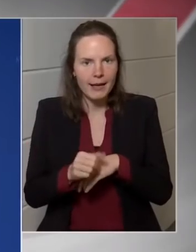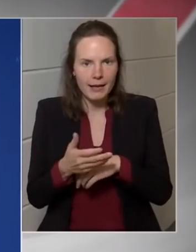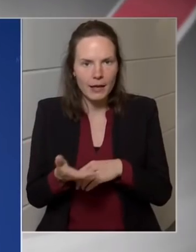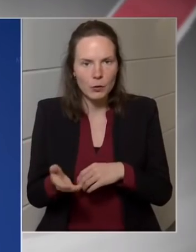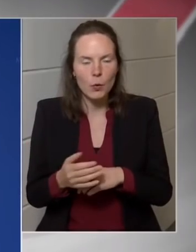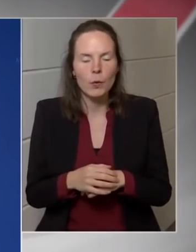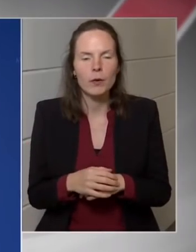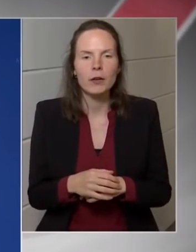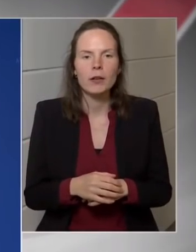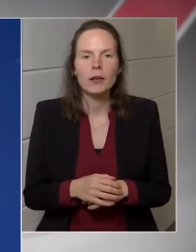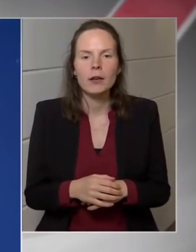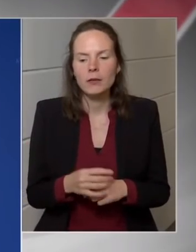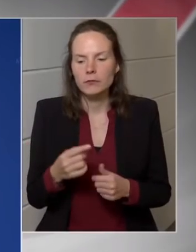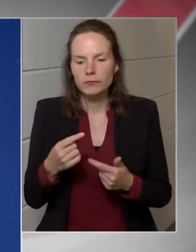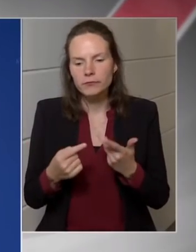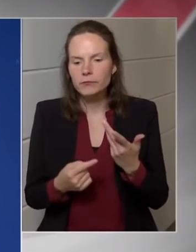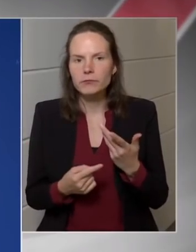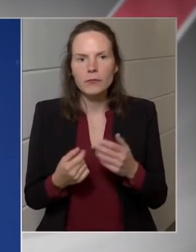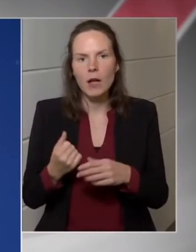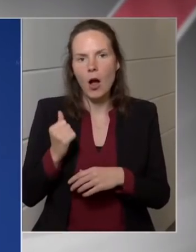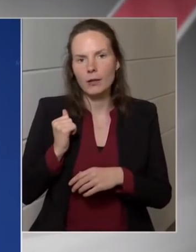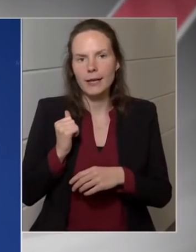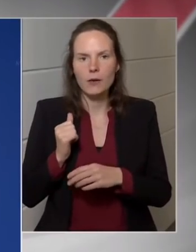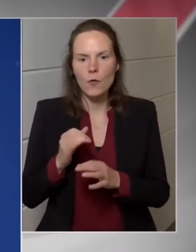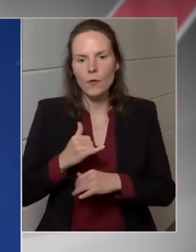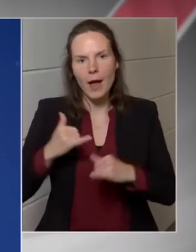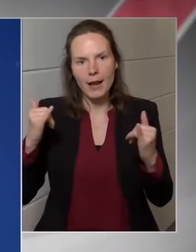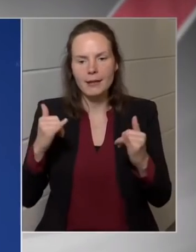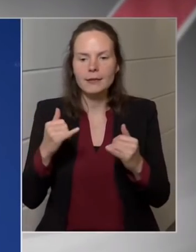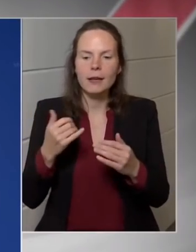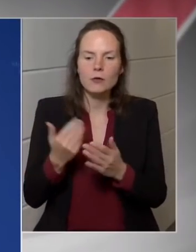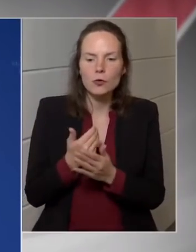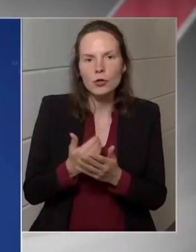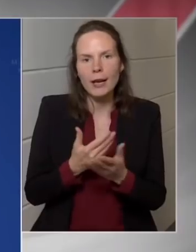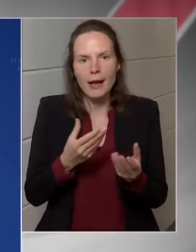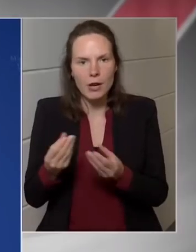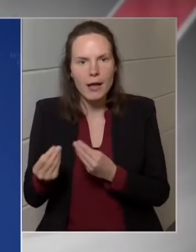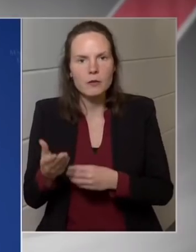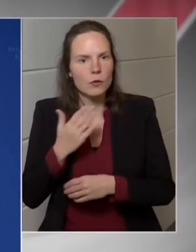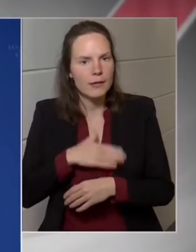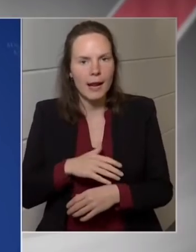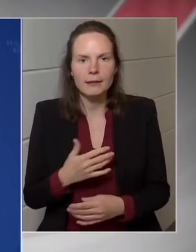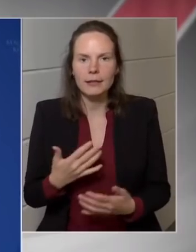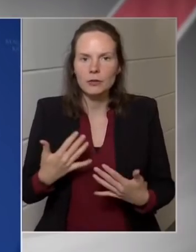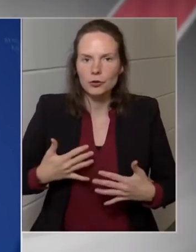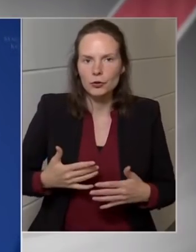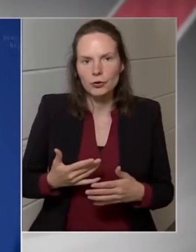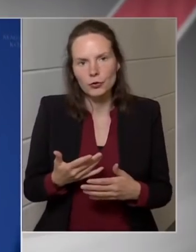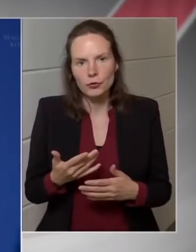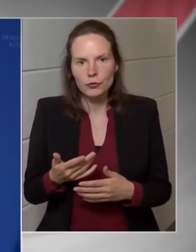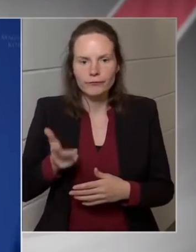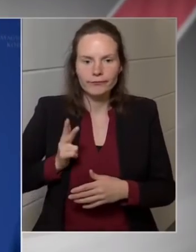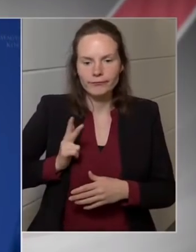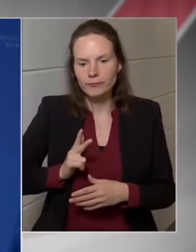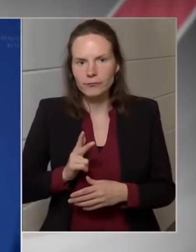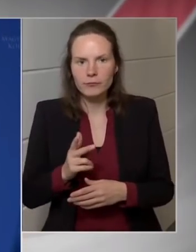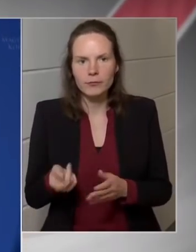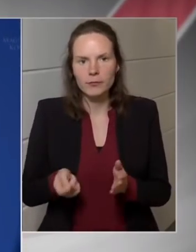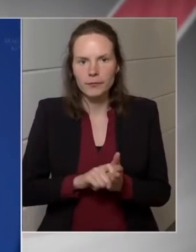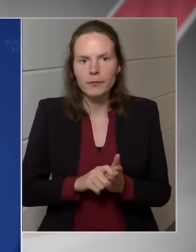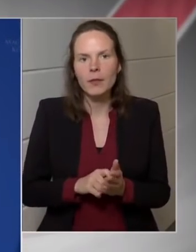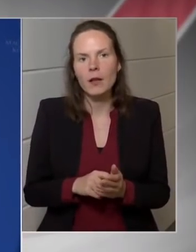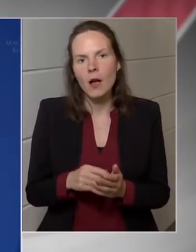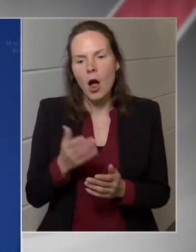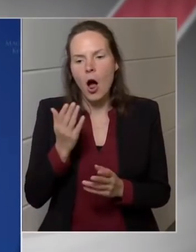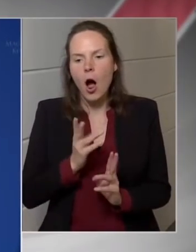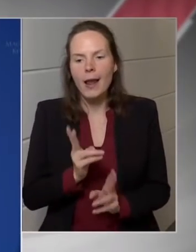haderőfejlesztéshez elengedetlenül szükséges eszközöket szeretnénk minél előbb beszerezni, és ha lehet, akkor előre is hozni